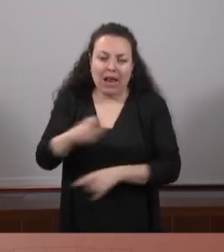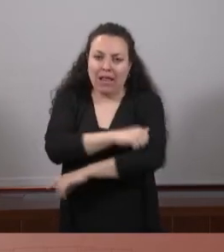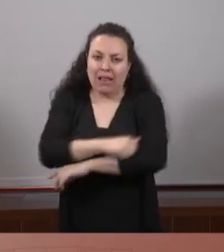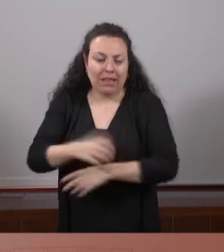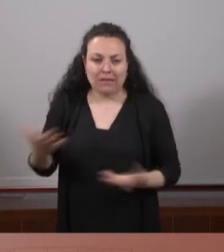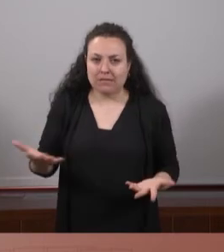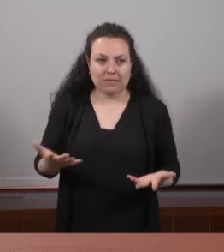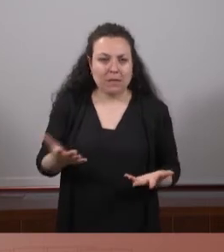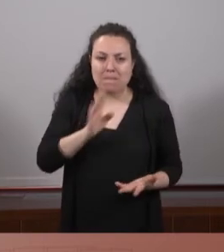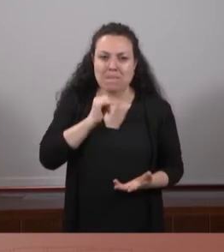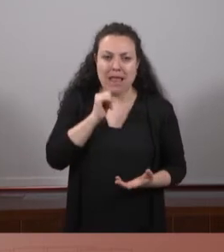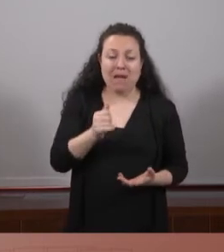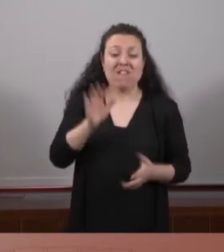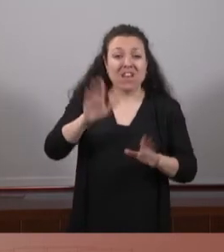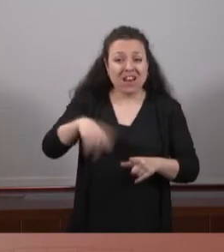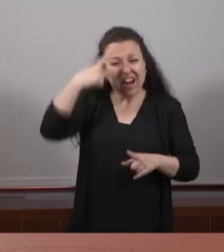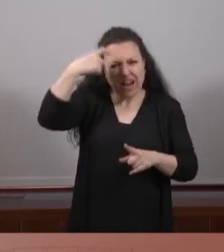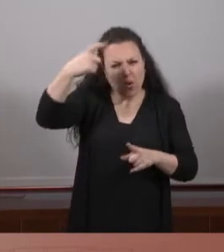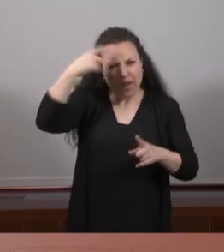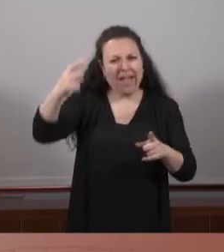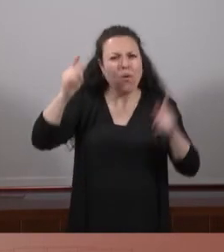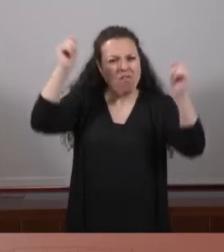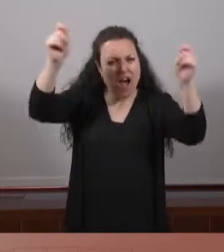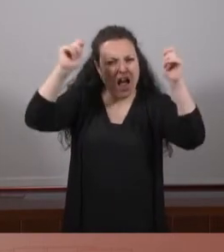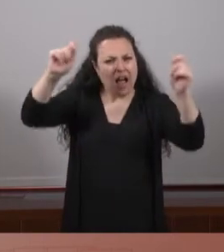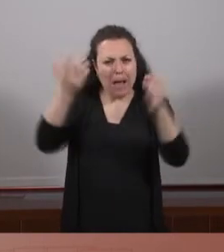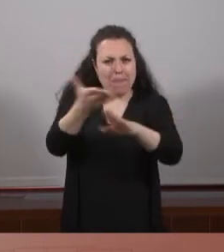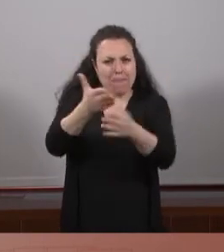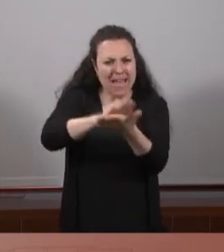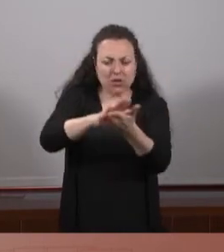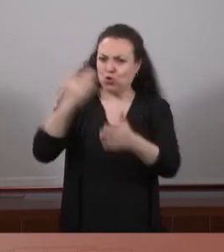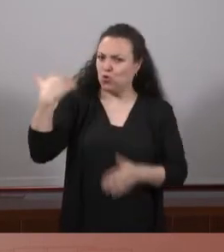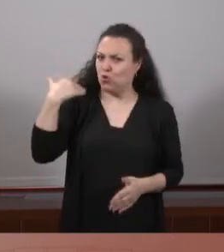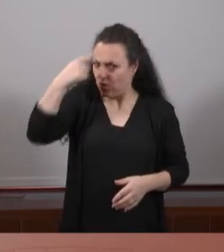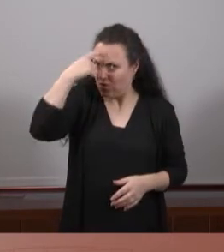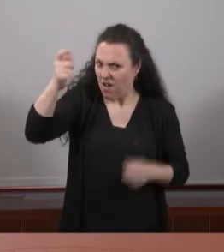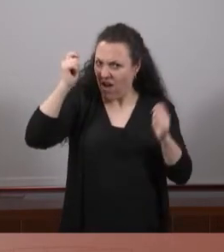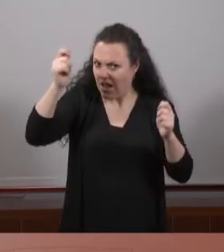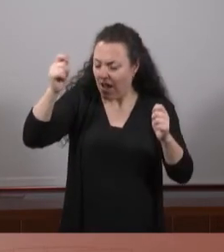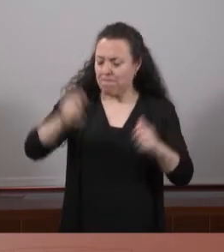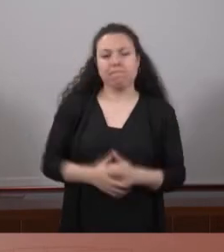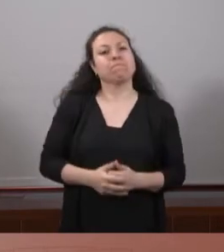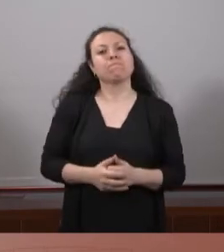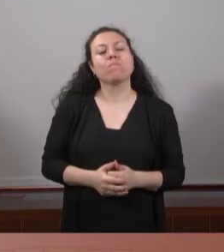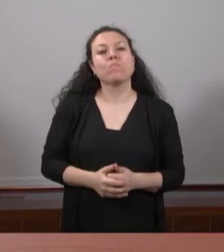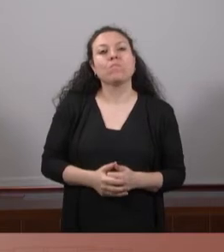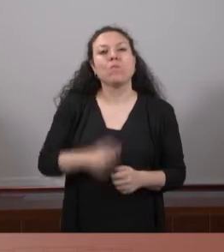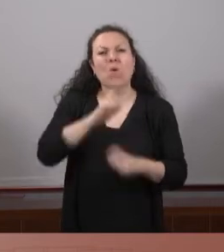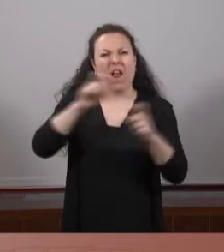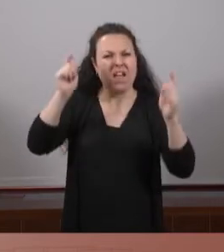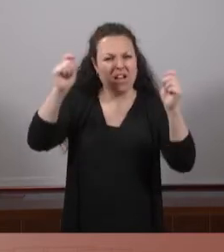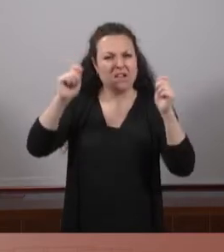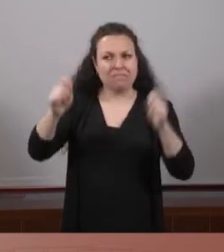desesperació els va portar a convocar una vaga, no sé si ho recordarà, mesos enrere. No sé si s adonat que estem perdent les